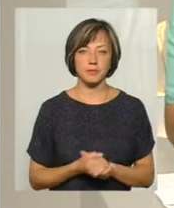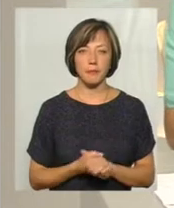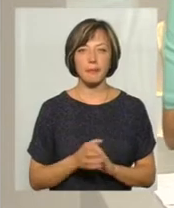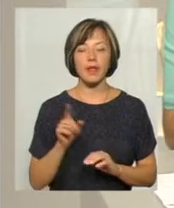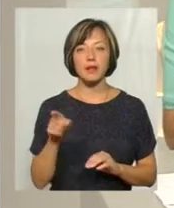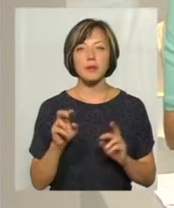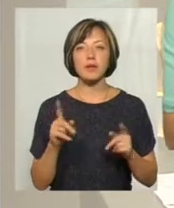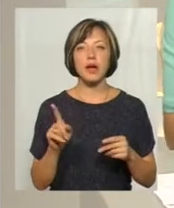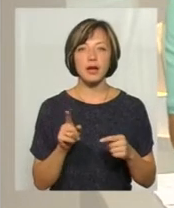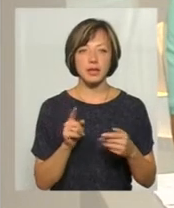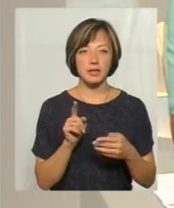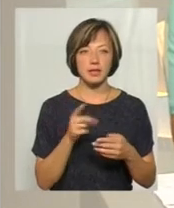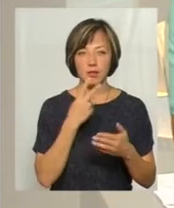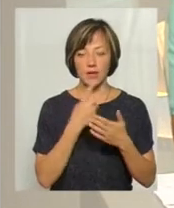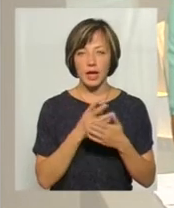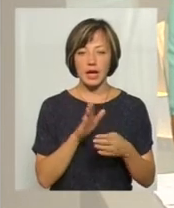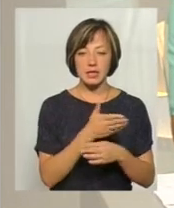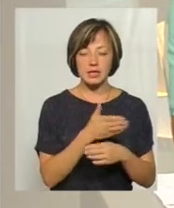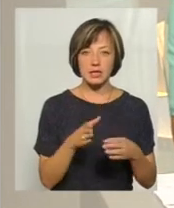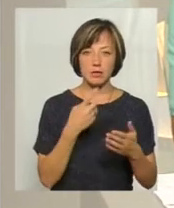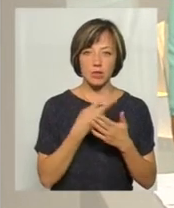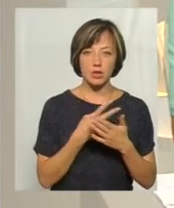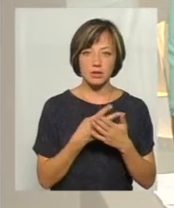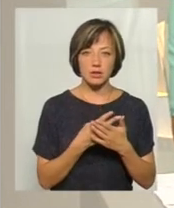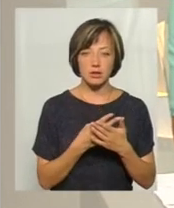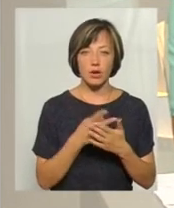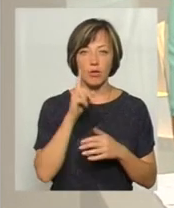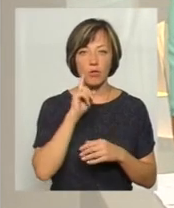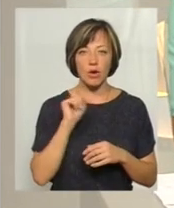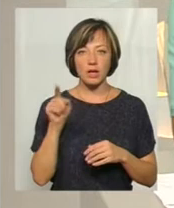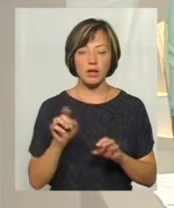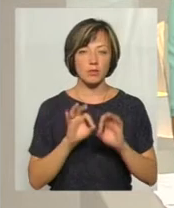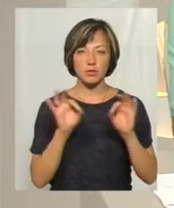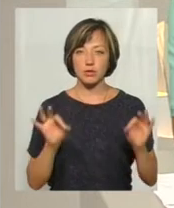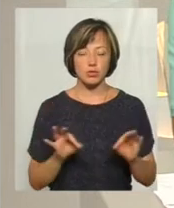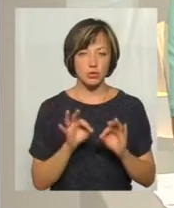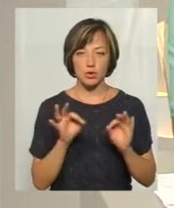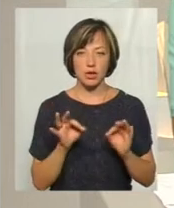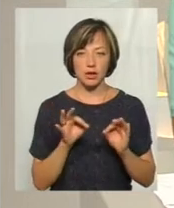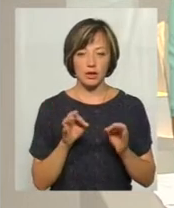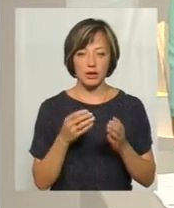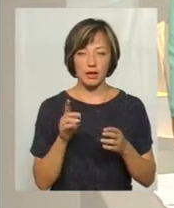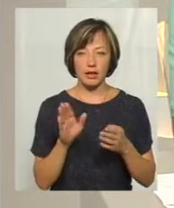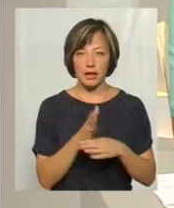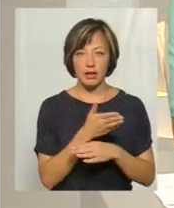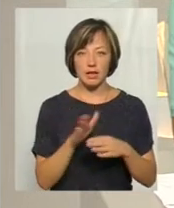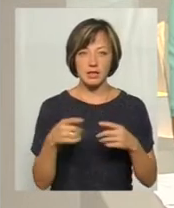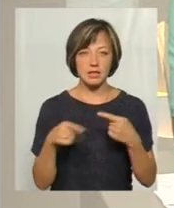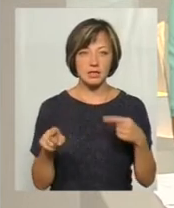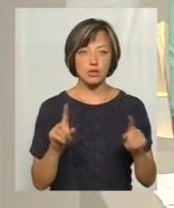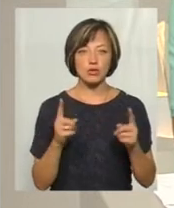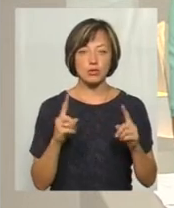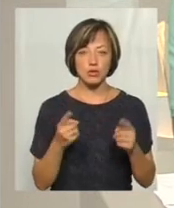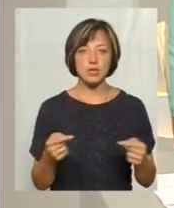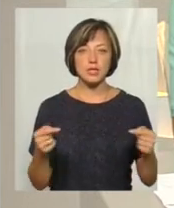там ділиться різниця в показниках між... Поки там ніяк не ділиться різниця. Чому не ділиться? Тому